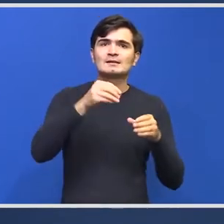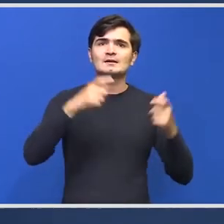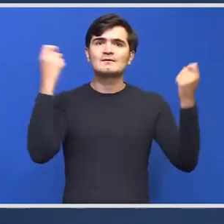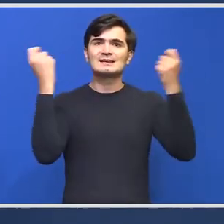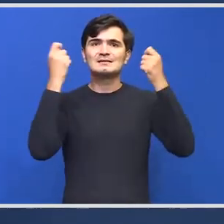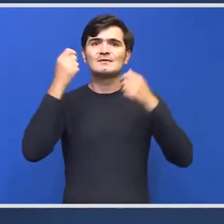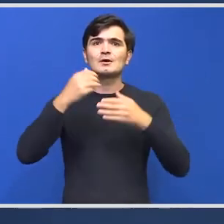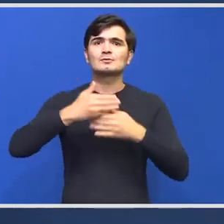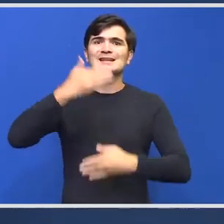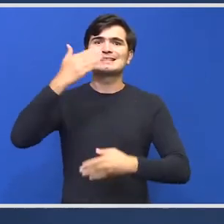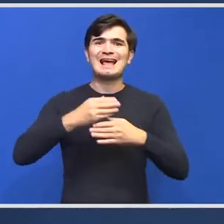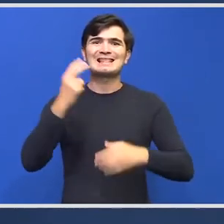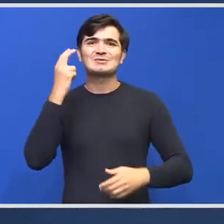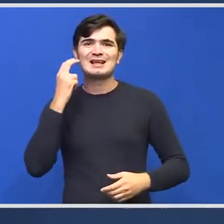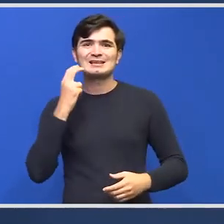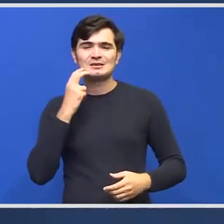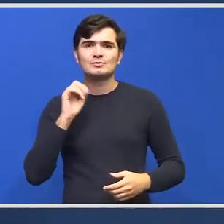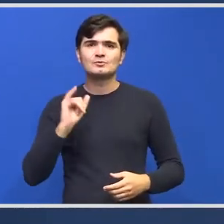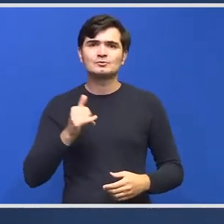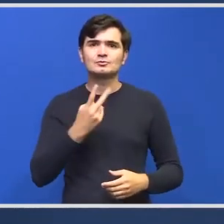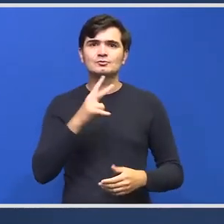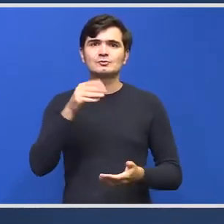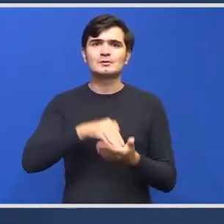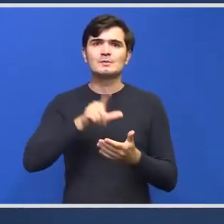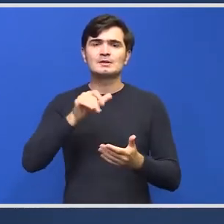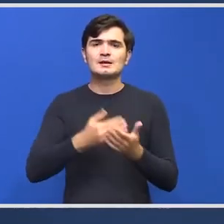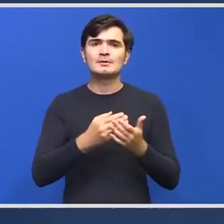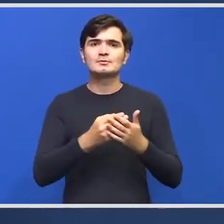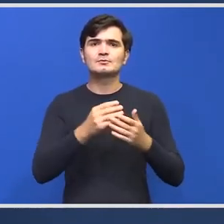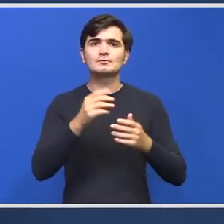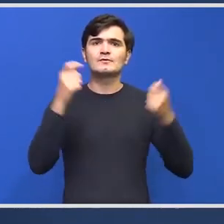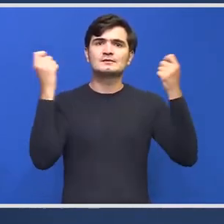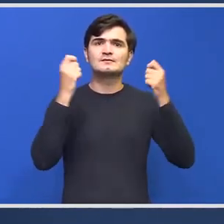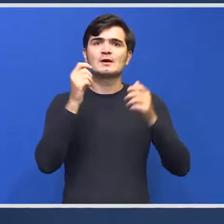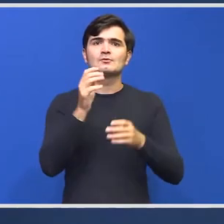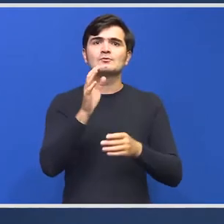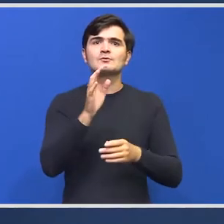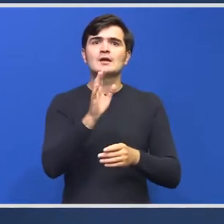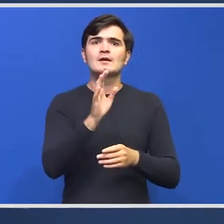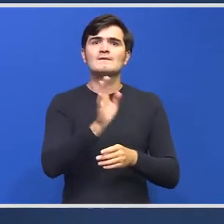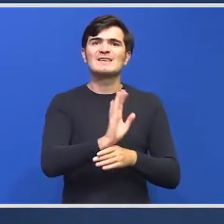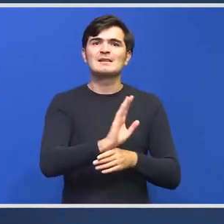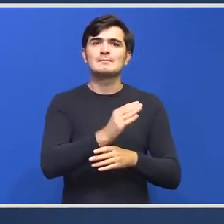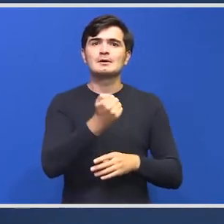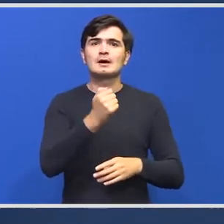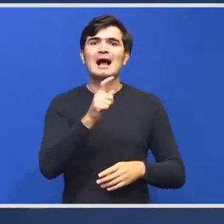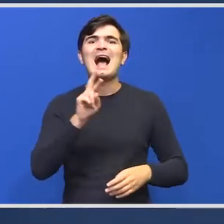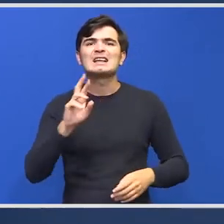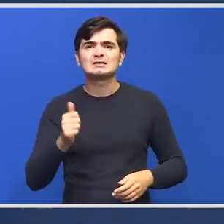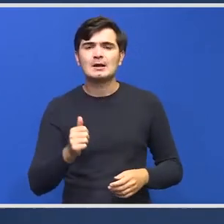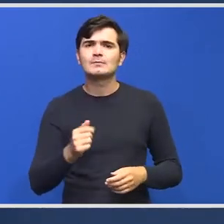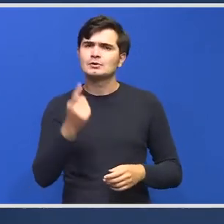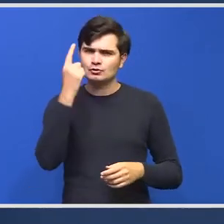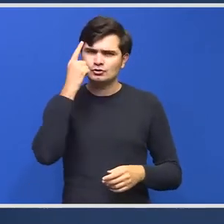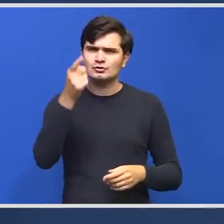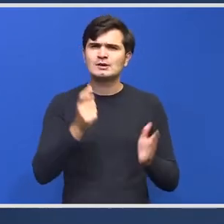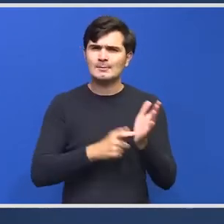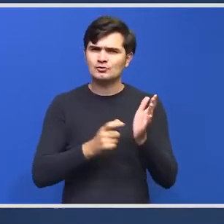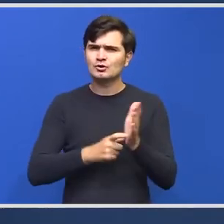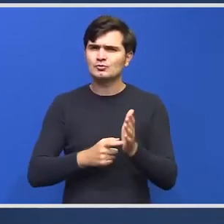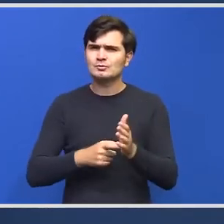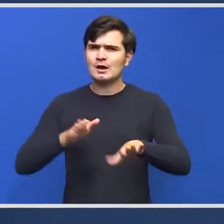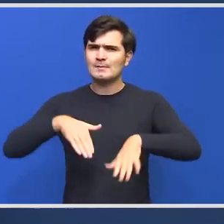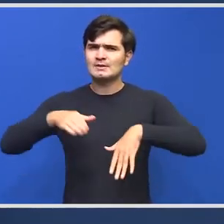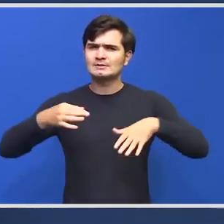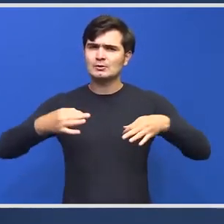Sibiu și 200 milioane de lei pentru finanțarea asta a fie festival. Și nu în ultimul rând, țineți minte, am cerut un raport Ministerului